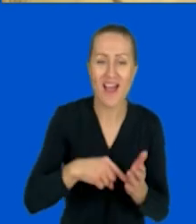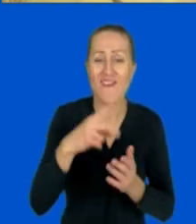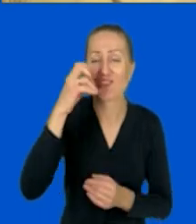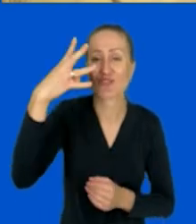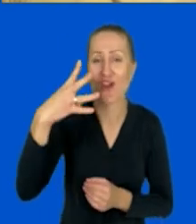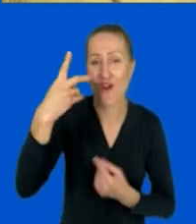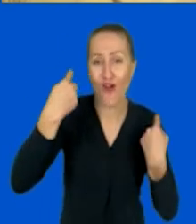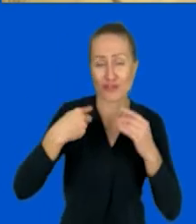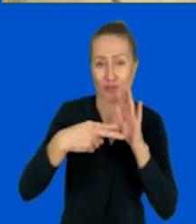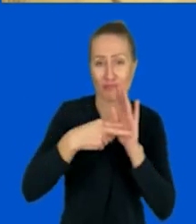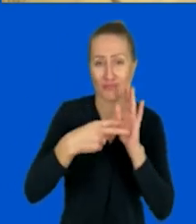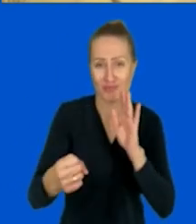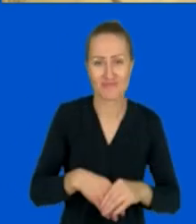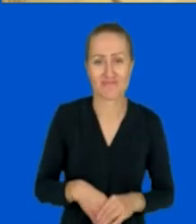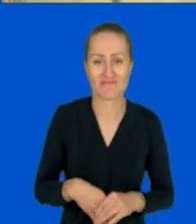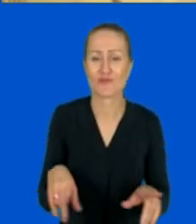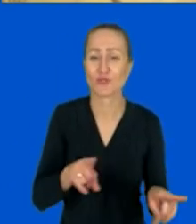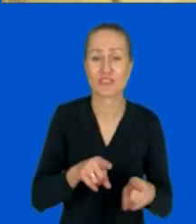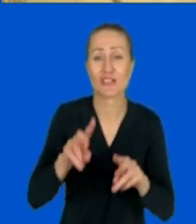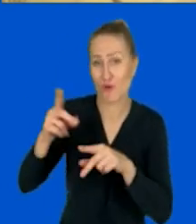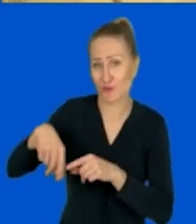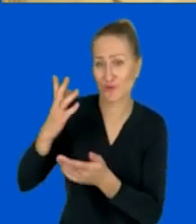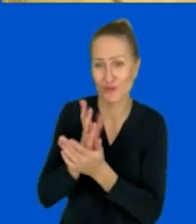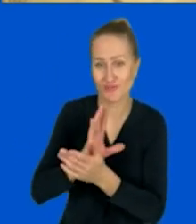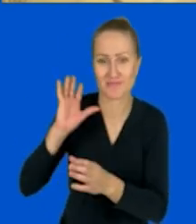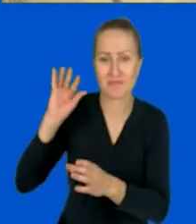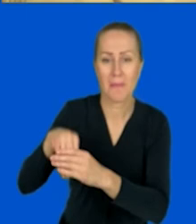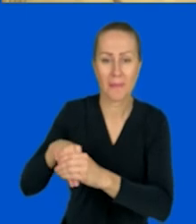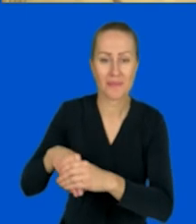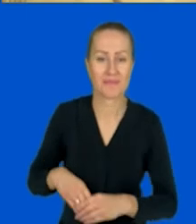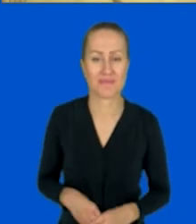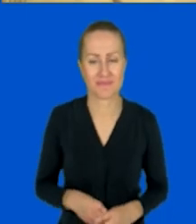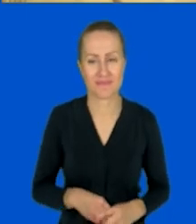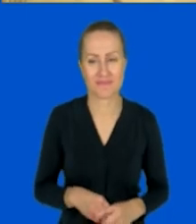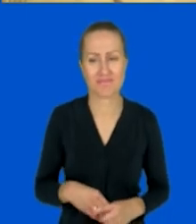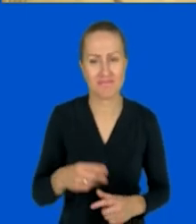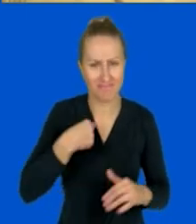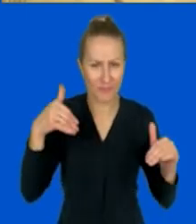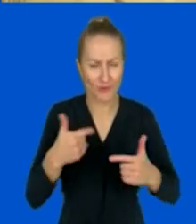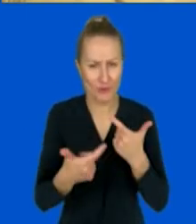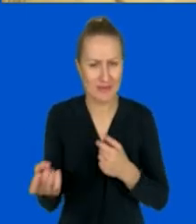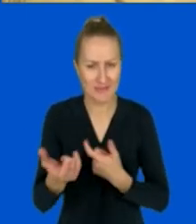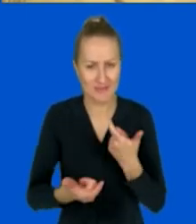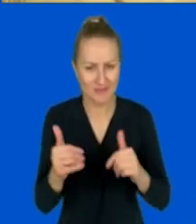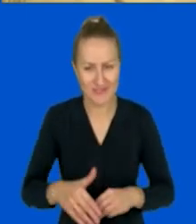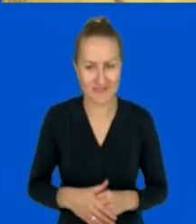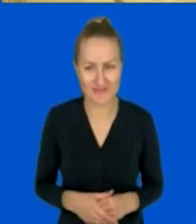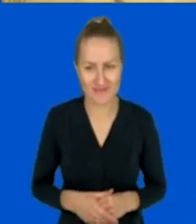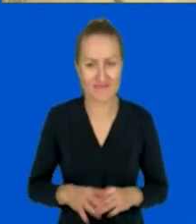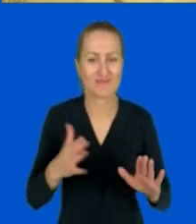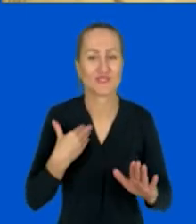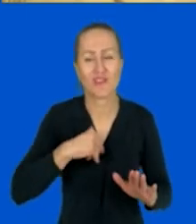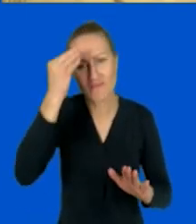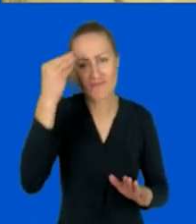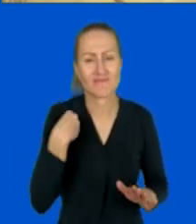osoby są odłączone. To znaczy, że reszta jest, jest dołączona i że możemy brać. W takim razie czekam na